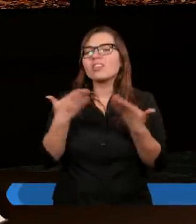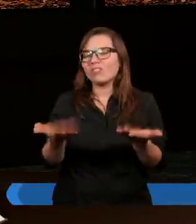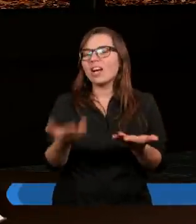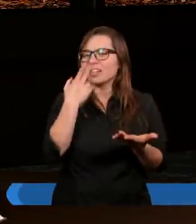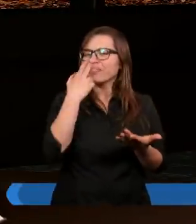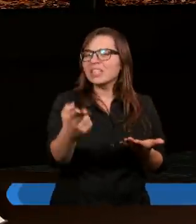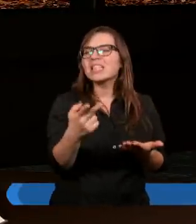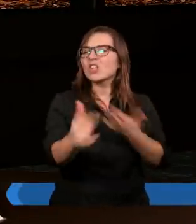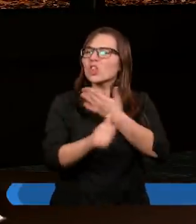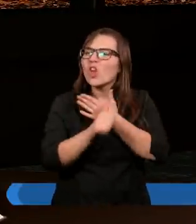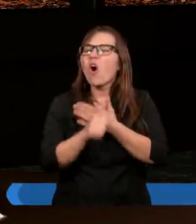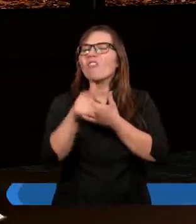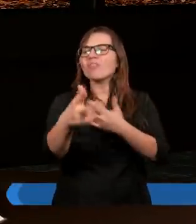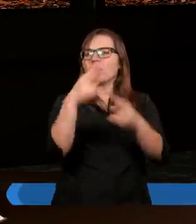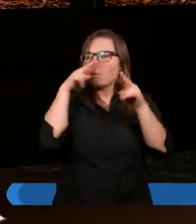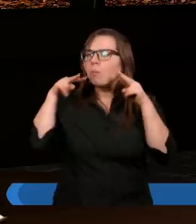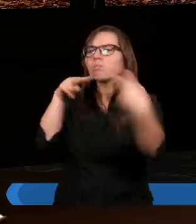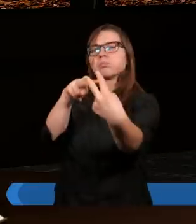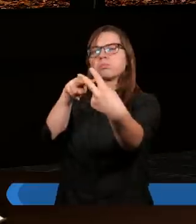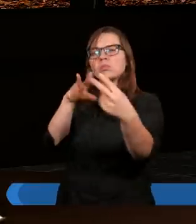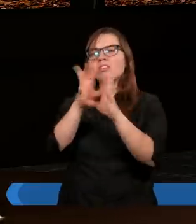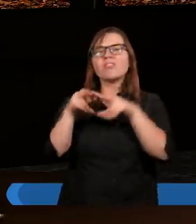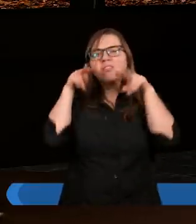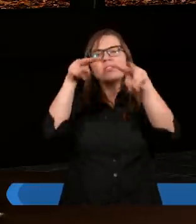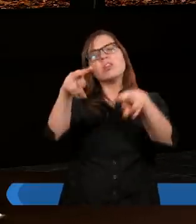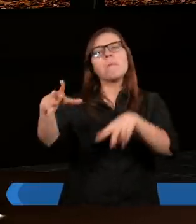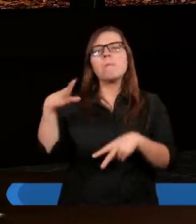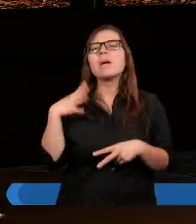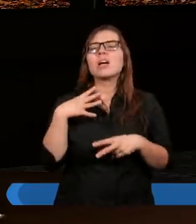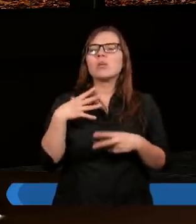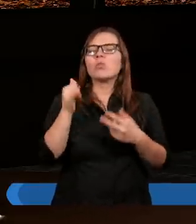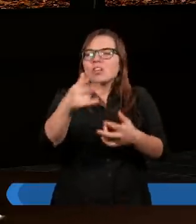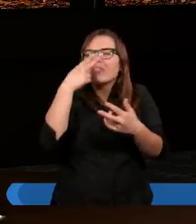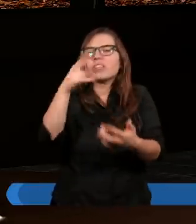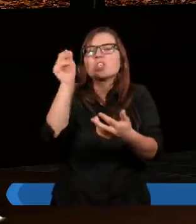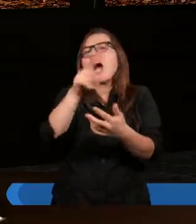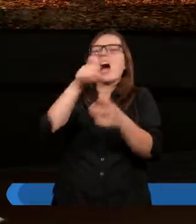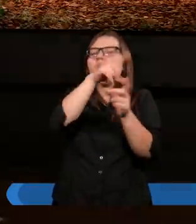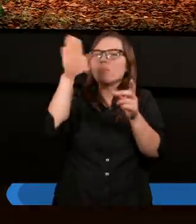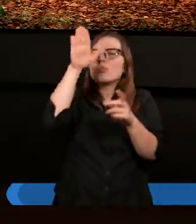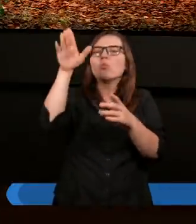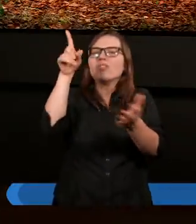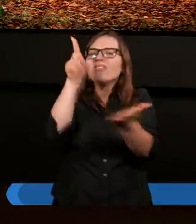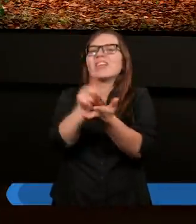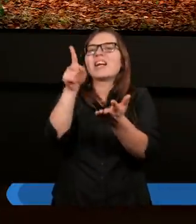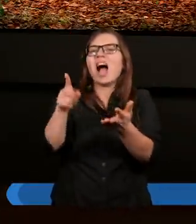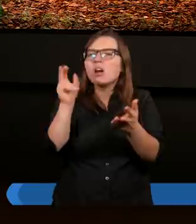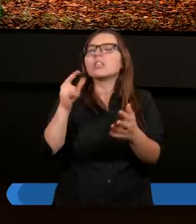cały wszechświat, aniołowie, wszyscy zobaczyli, że jednak Bóg miał rację, a szatan przegrał. Czyli,